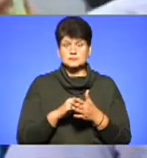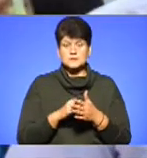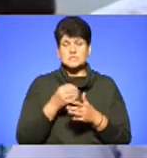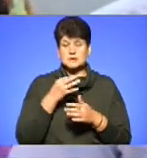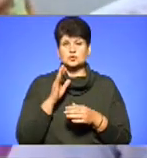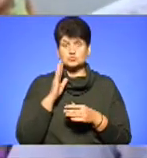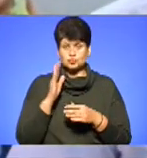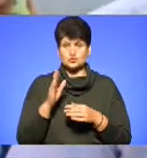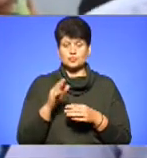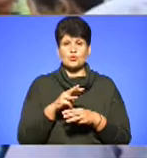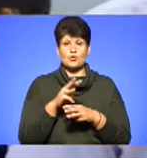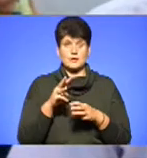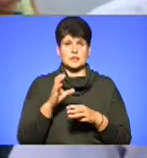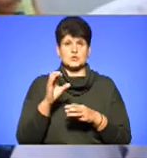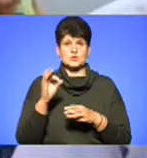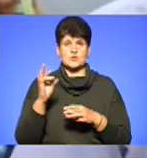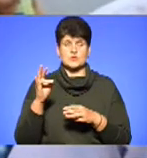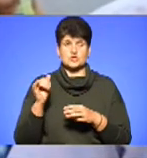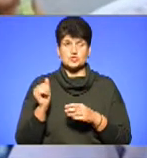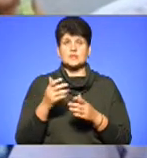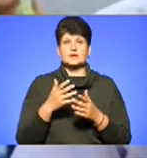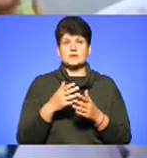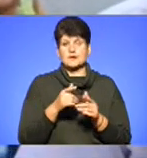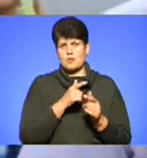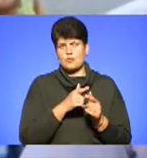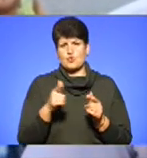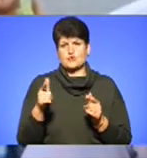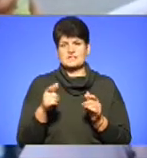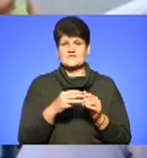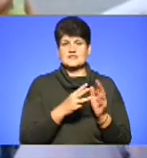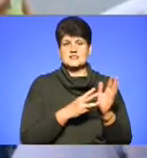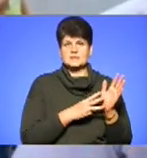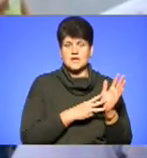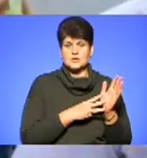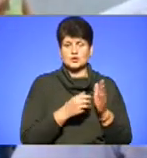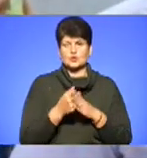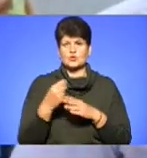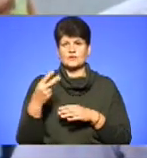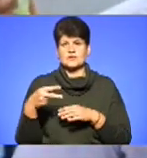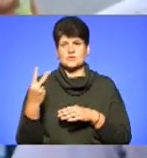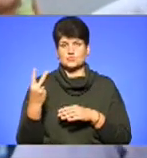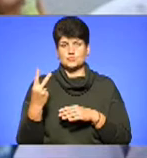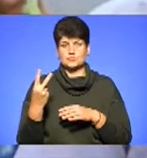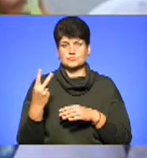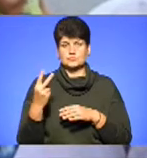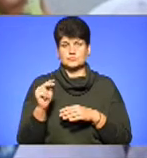кропити соняшник на протязі з 18-го по 22-го включно.